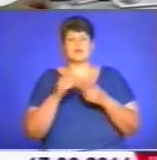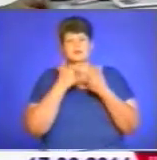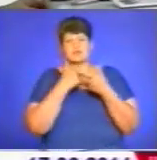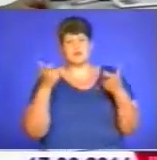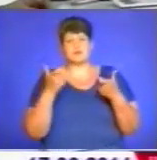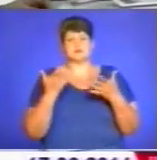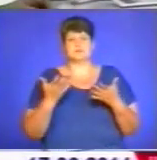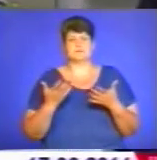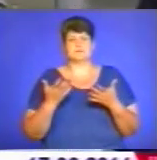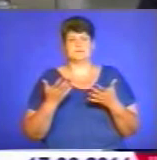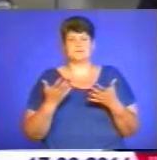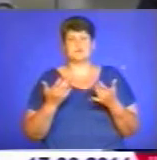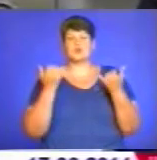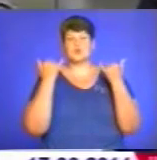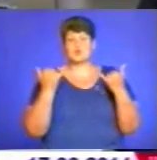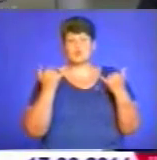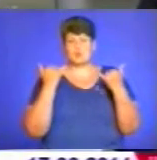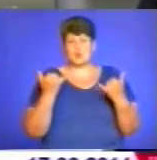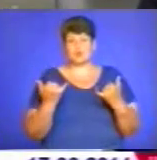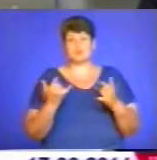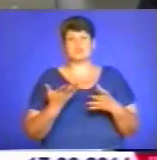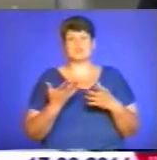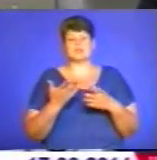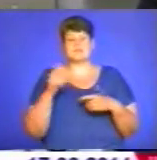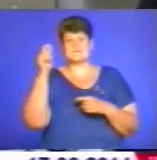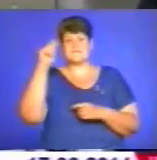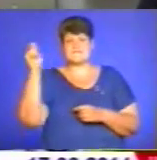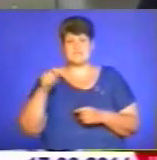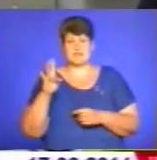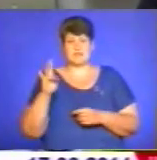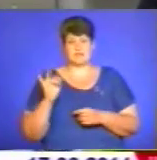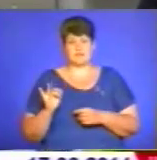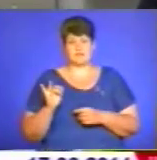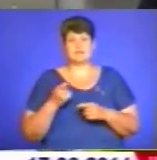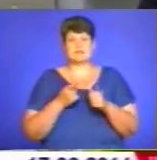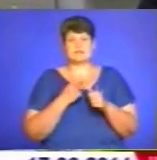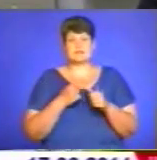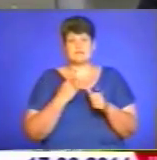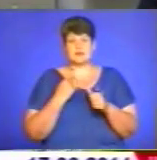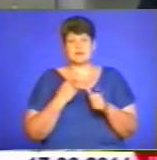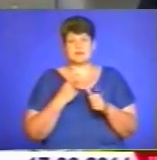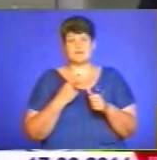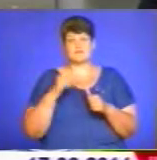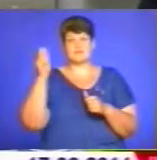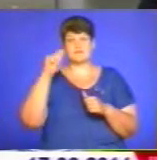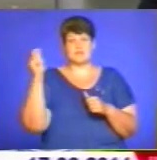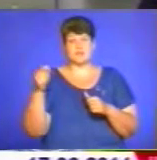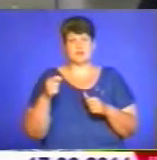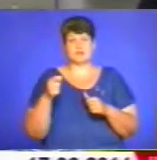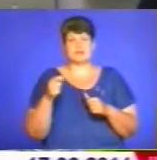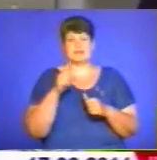регіони, зокрема. Сьогоднішні війни, вони називаються війнами за душ.